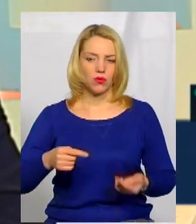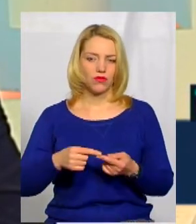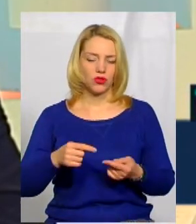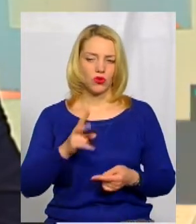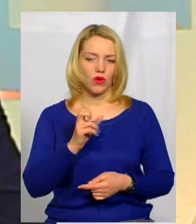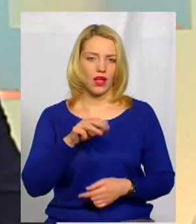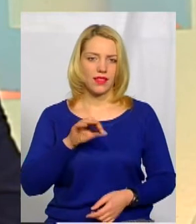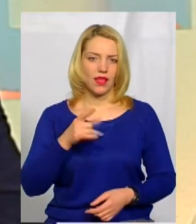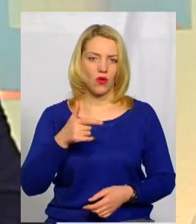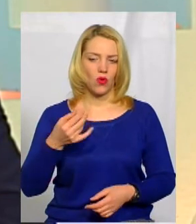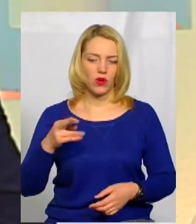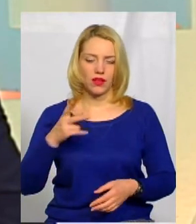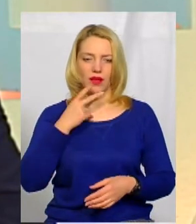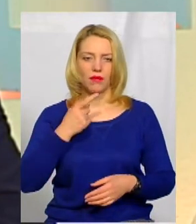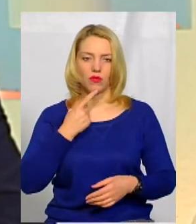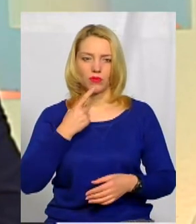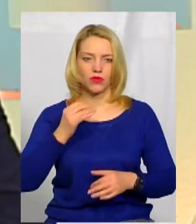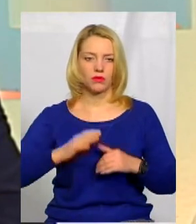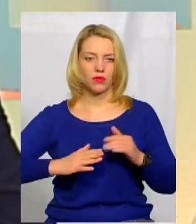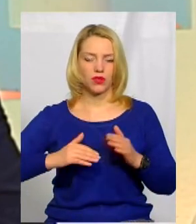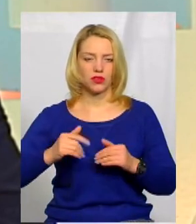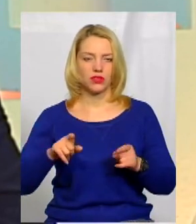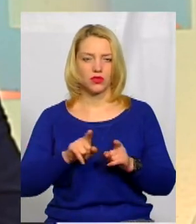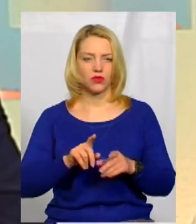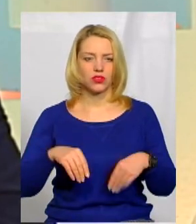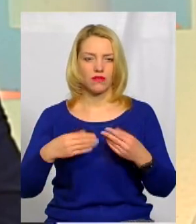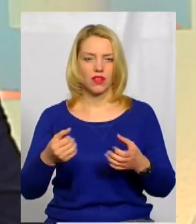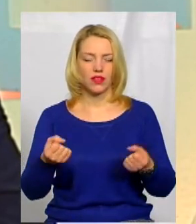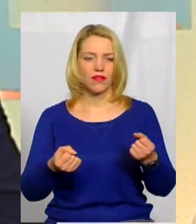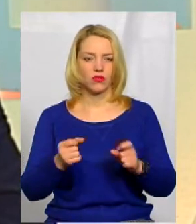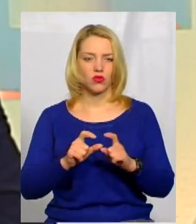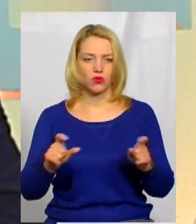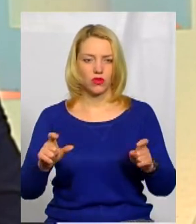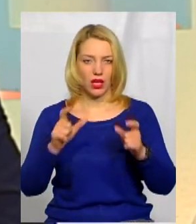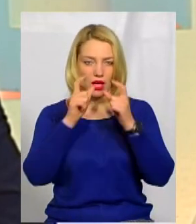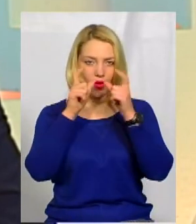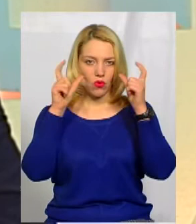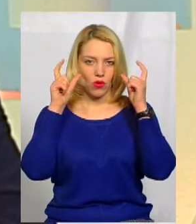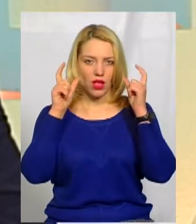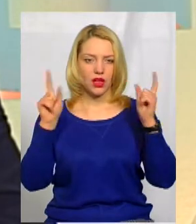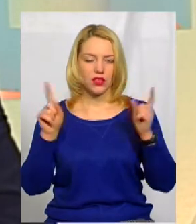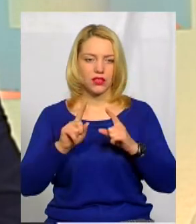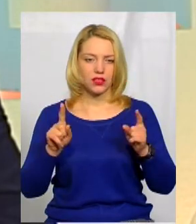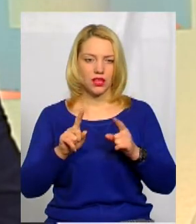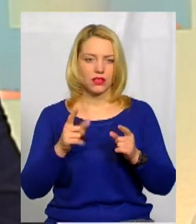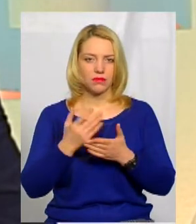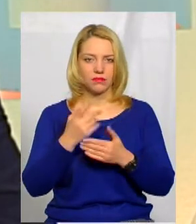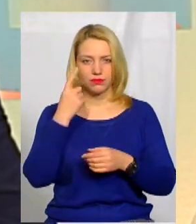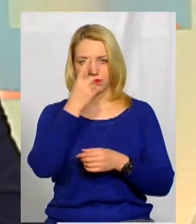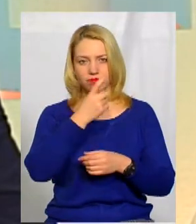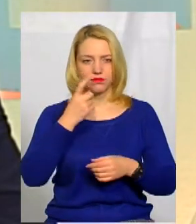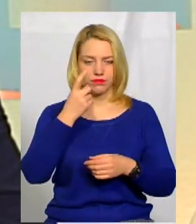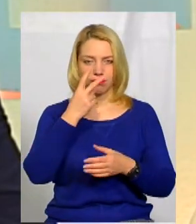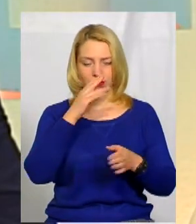попрактикуватися. Також ми їй давали автошколі окуляри, які імітують стан алкогольного сп